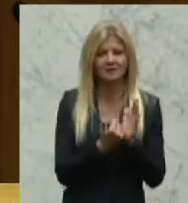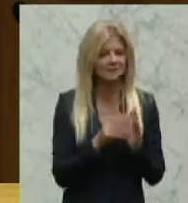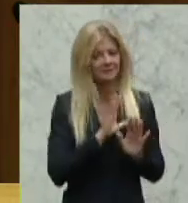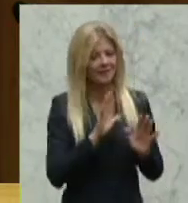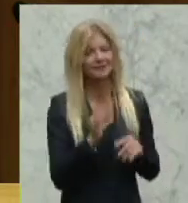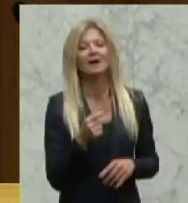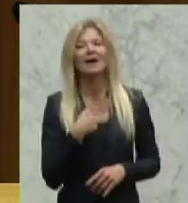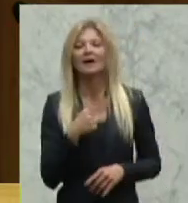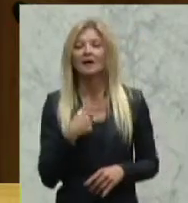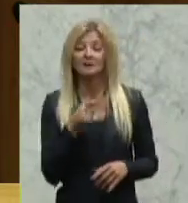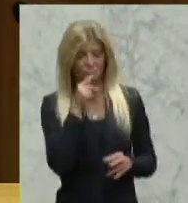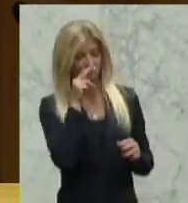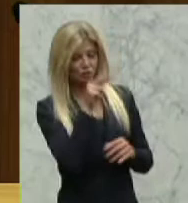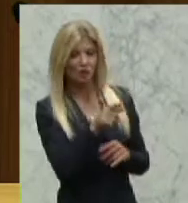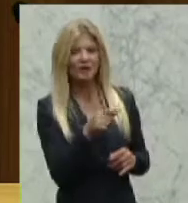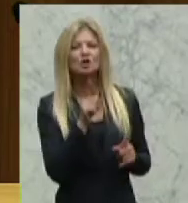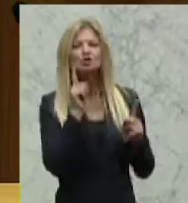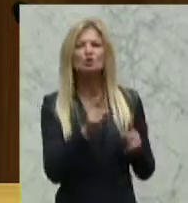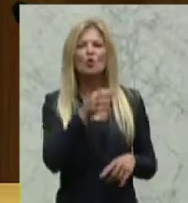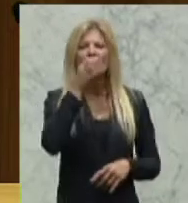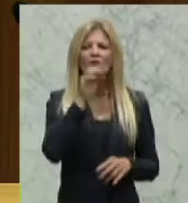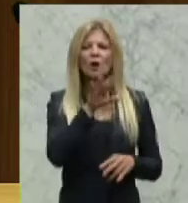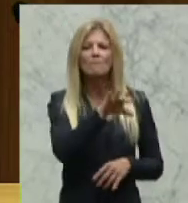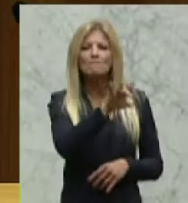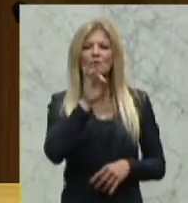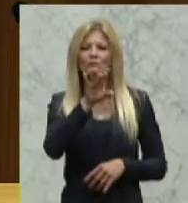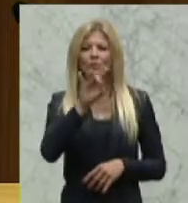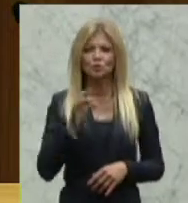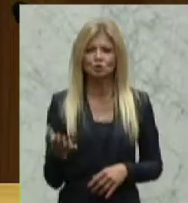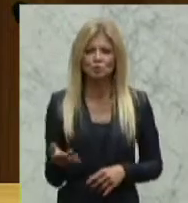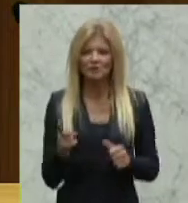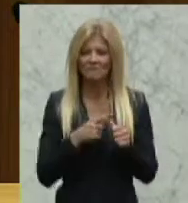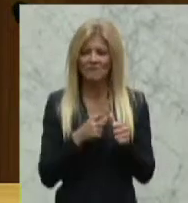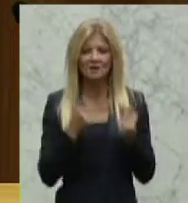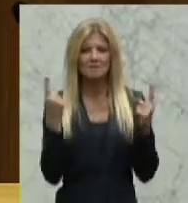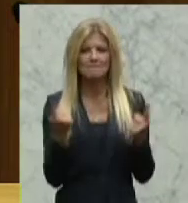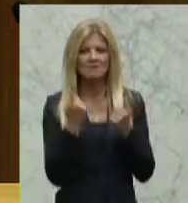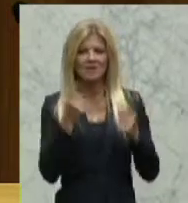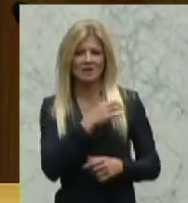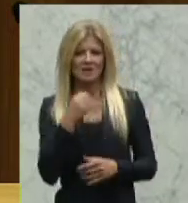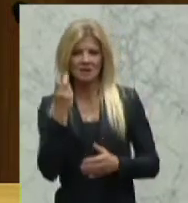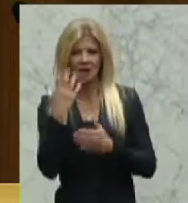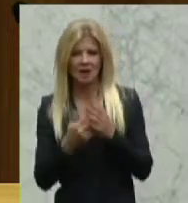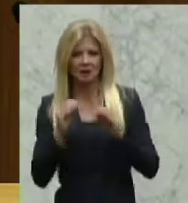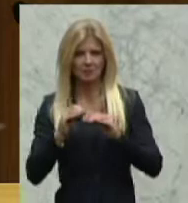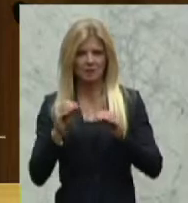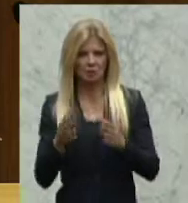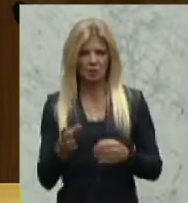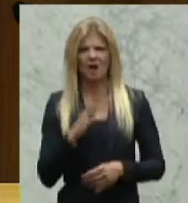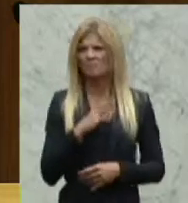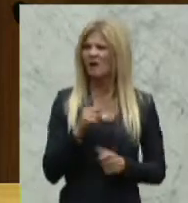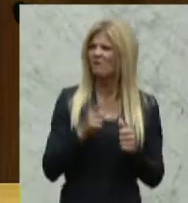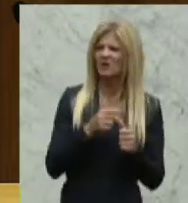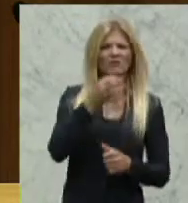sollen die Frauen bevorzugt werden, wenn sie sich hier bewerben bei Kindergartenpädagogen. Wenn wir Frauen